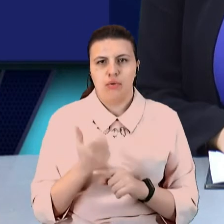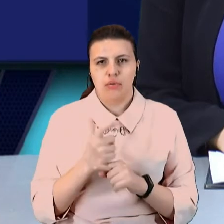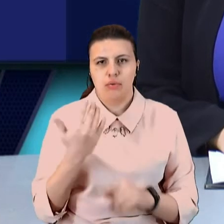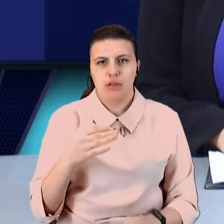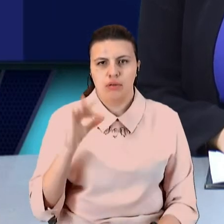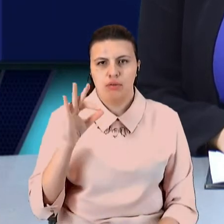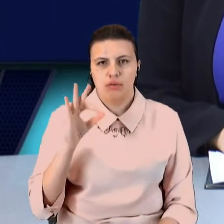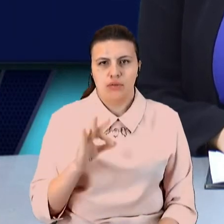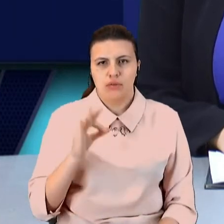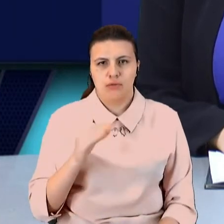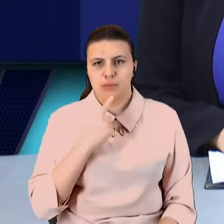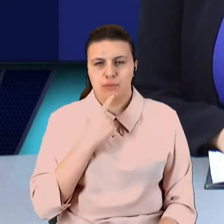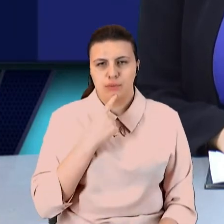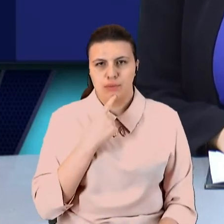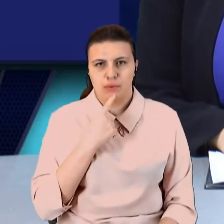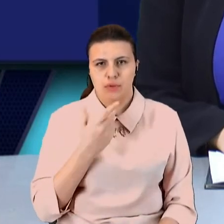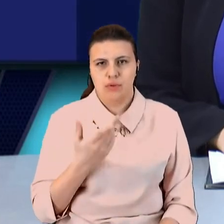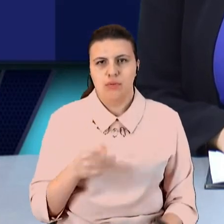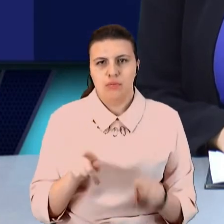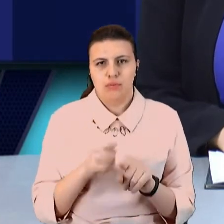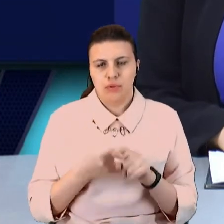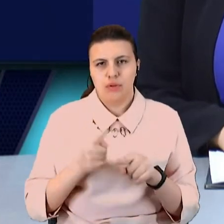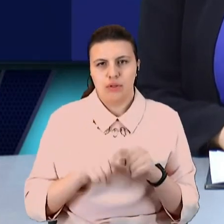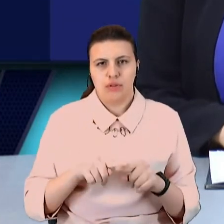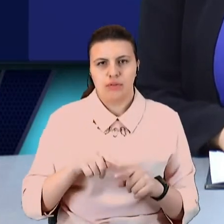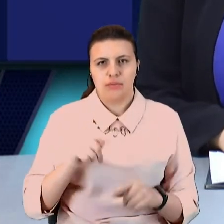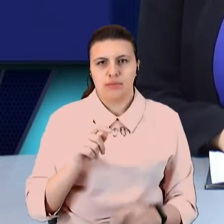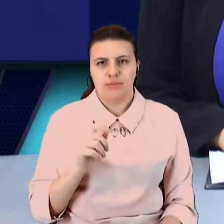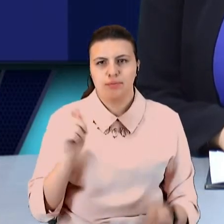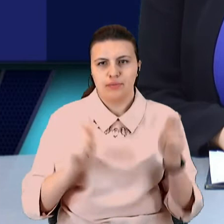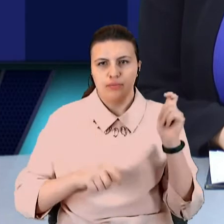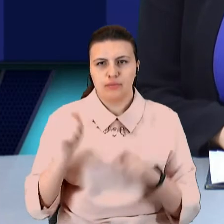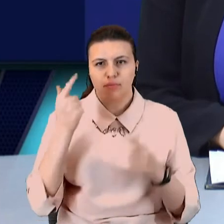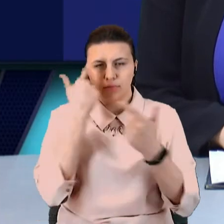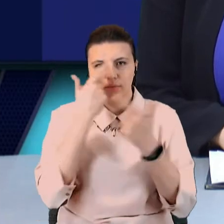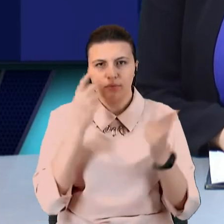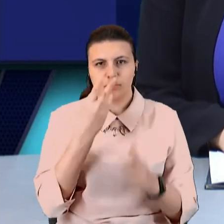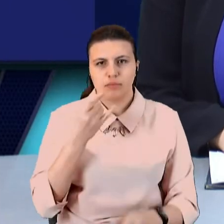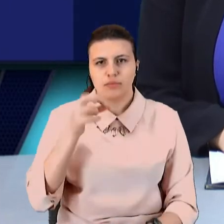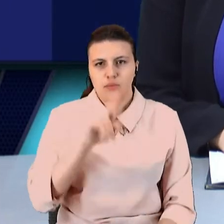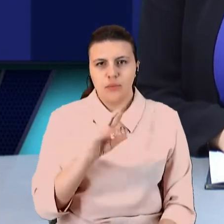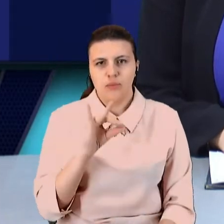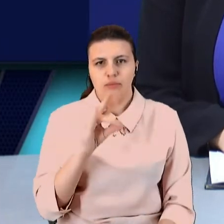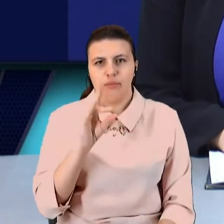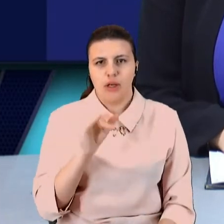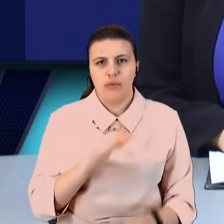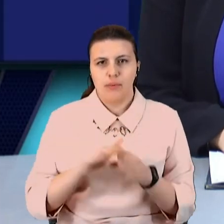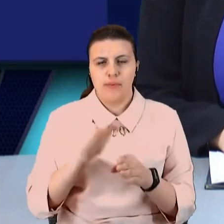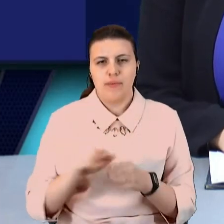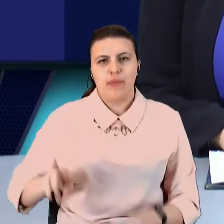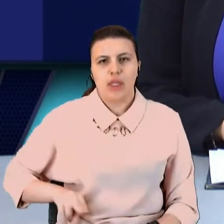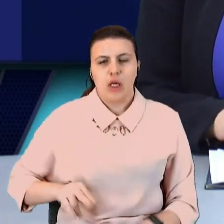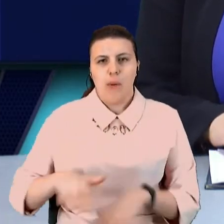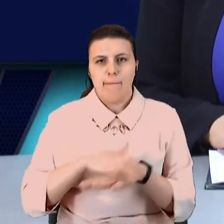походження. Про це на прес-конференції в Українформі повідомила Наталія Іваненко, виконавша директорка громадської спілки